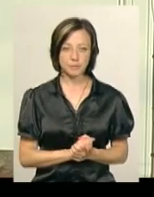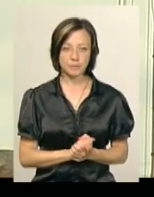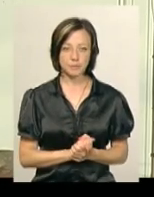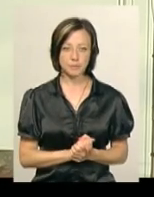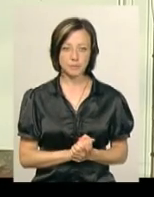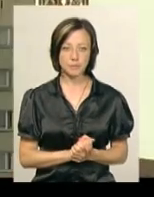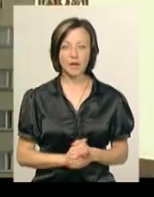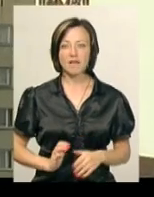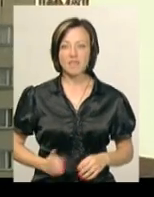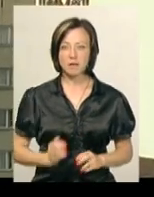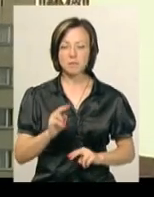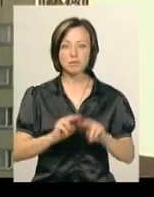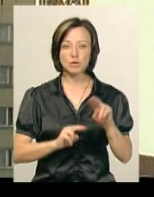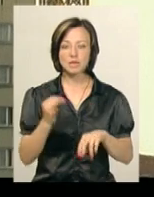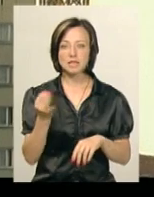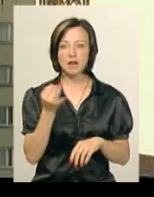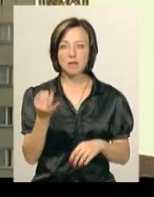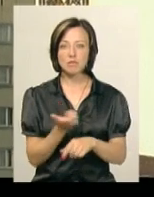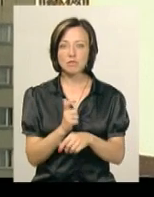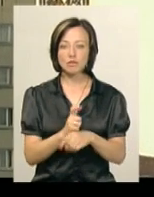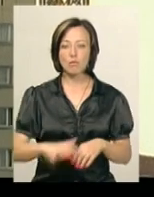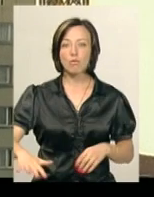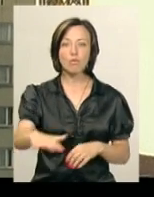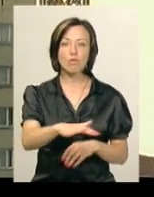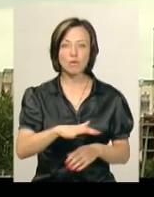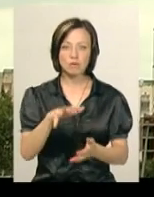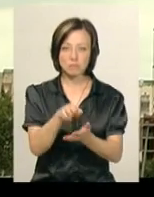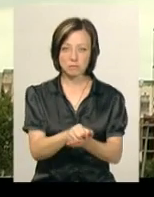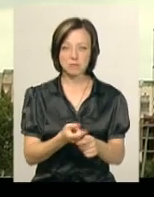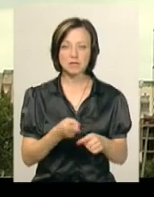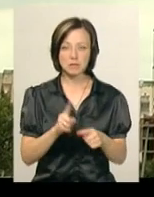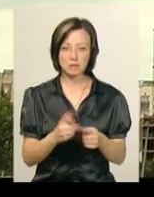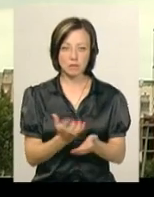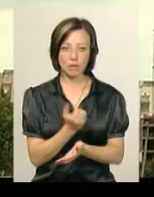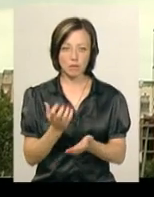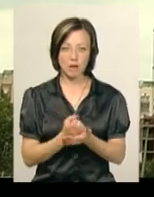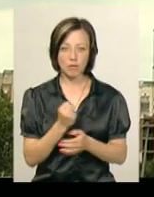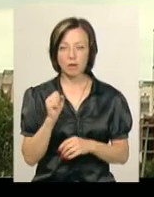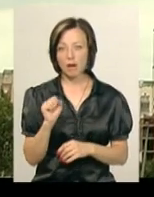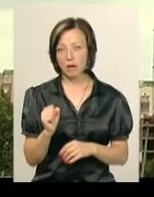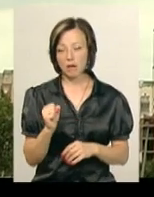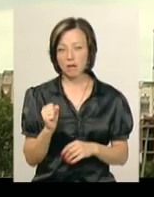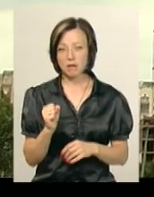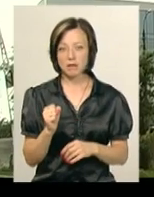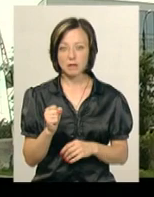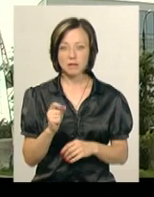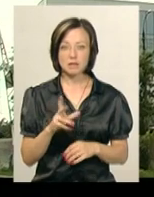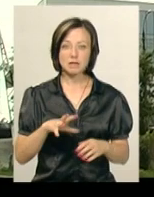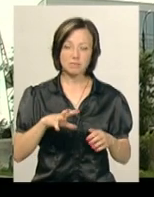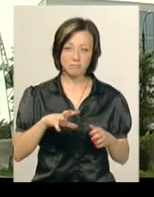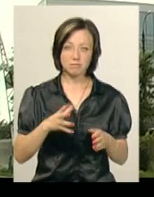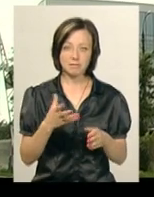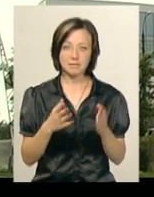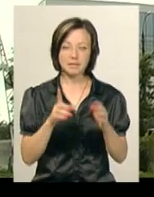їх більше цікавлюють на сьогоднішній день квадратні метри, цим вони заробляють, а за рахунок зелених